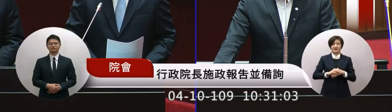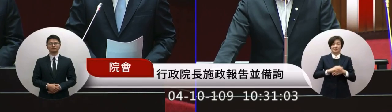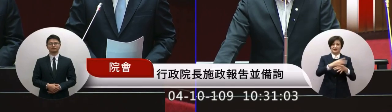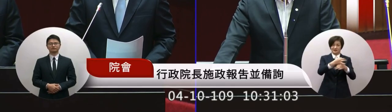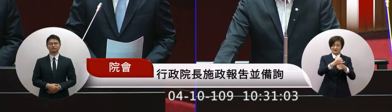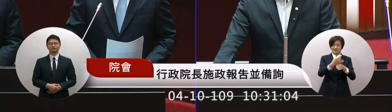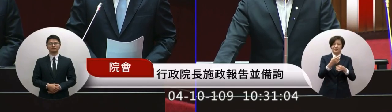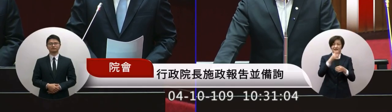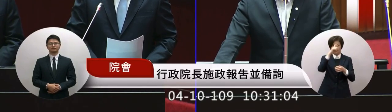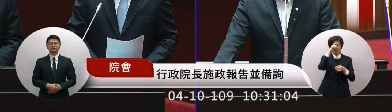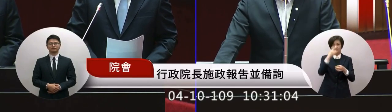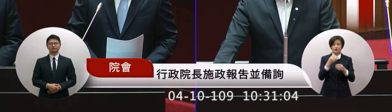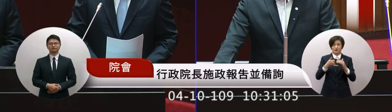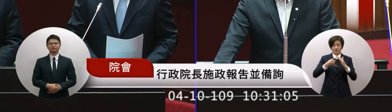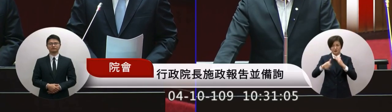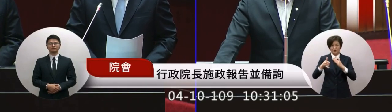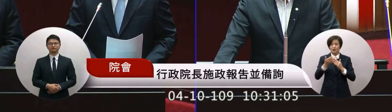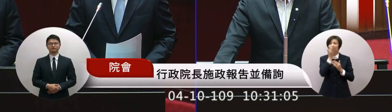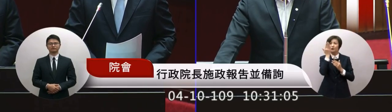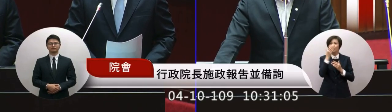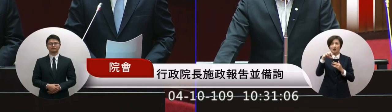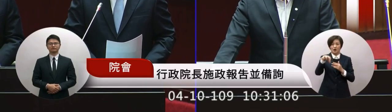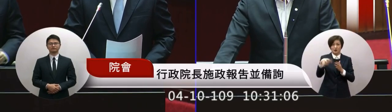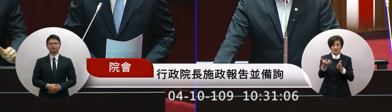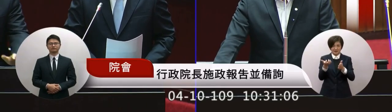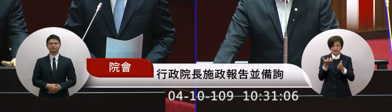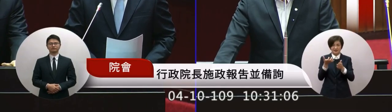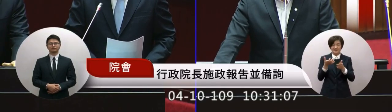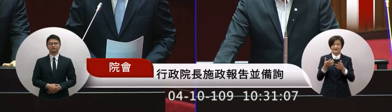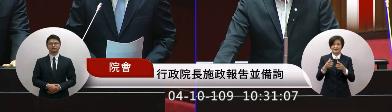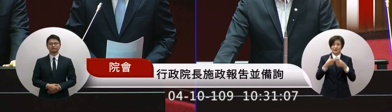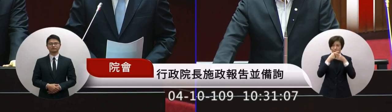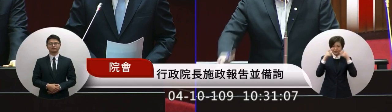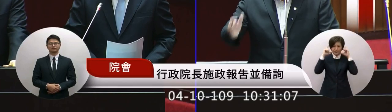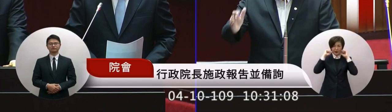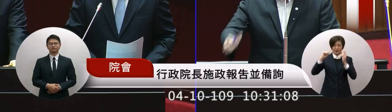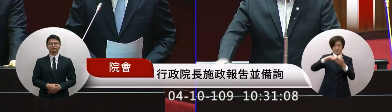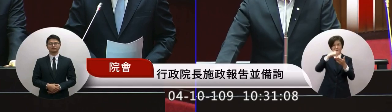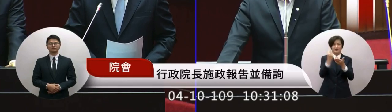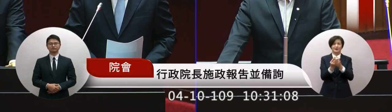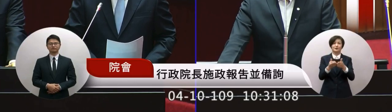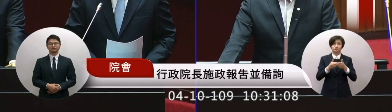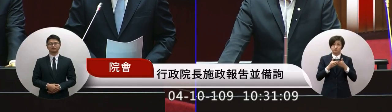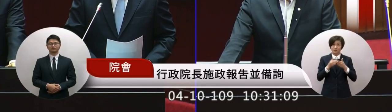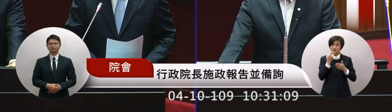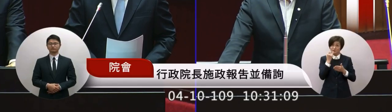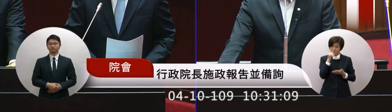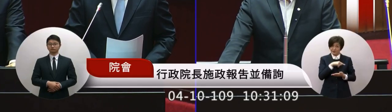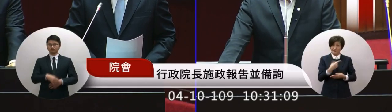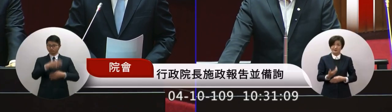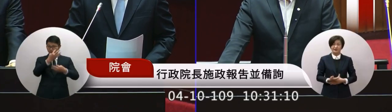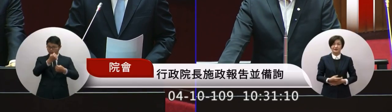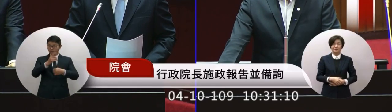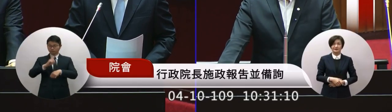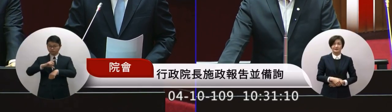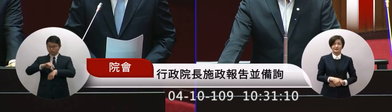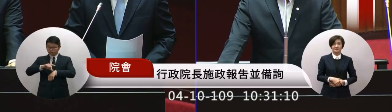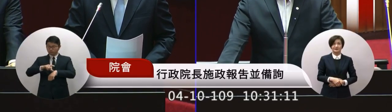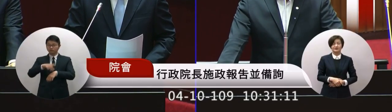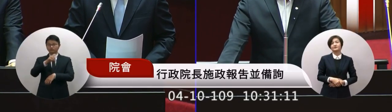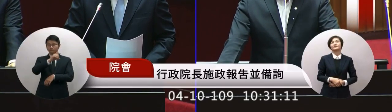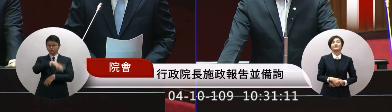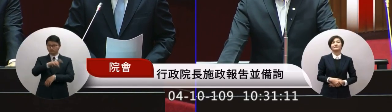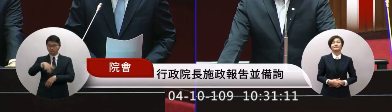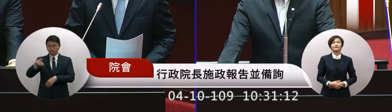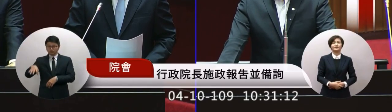出遊到景點要全程戴口罩這個政策可不可行什麼時候戴口罩在什麼場